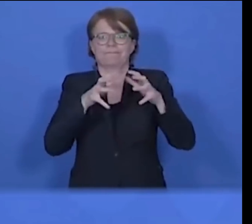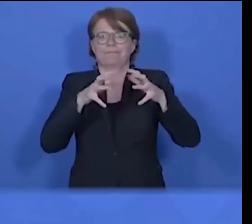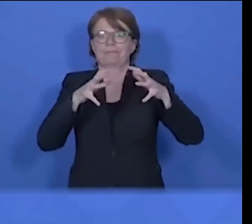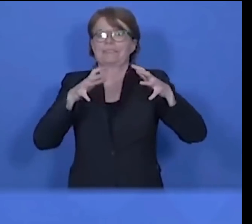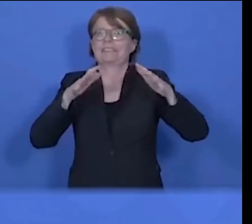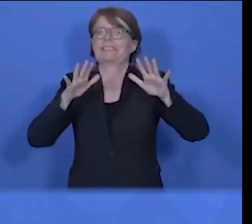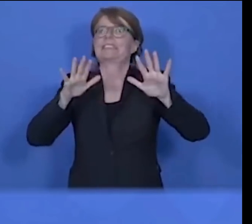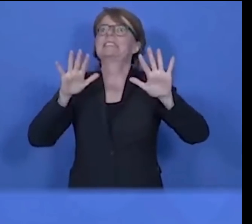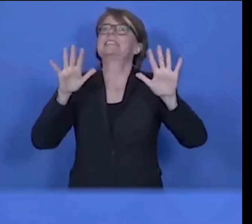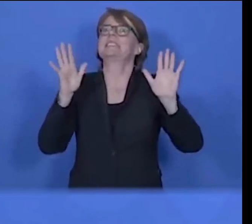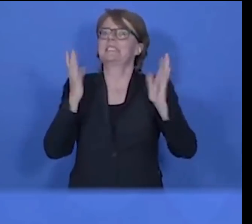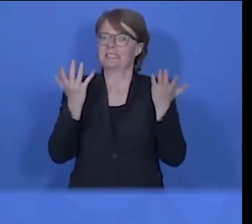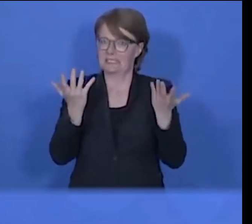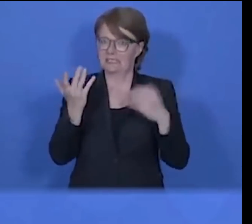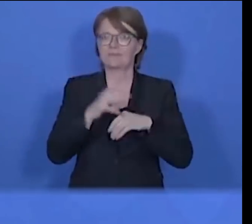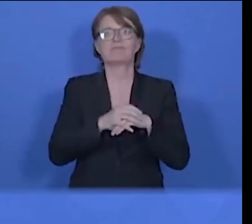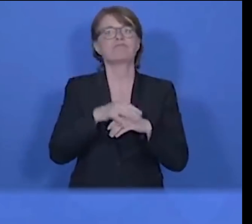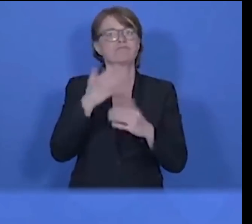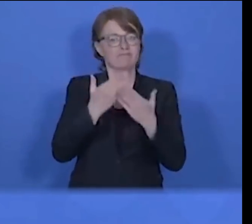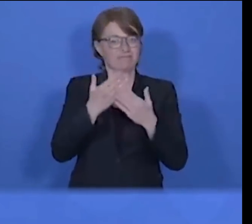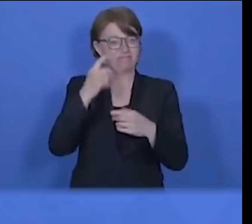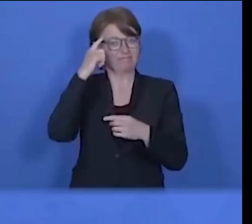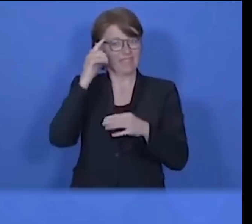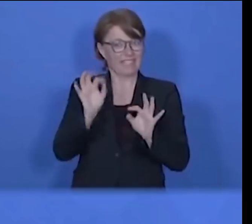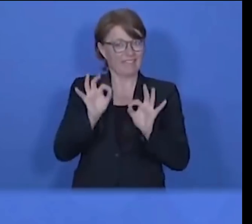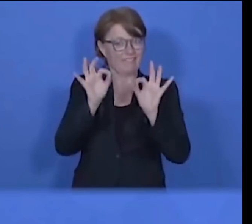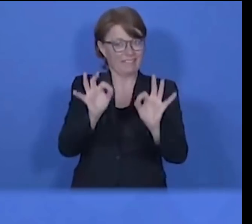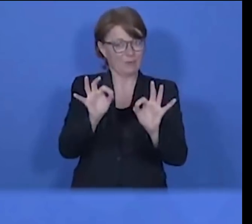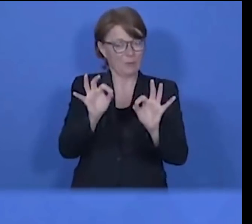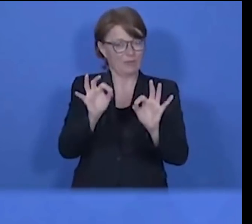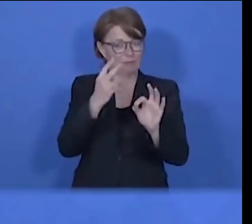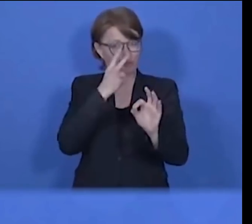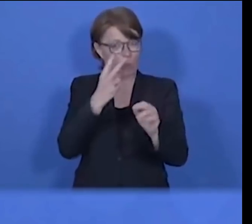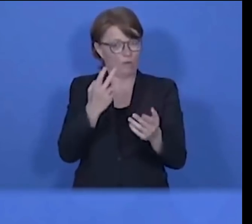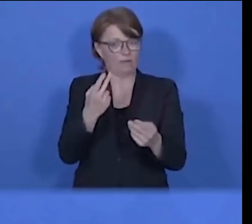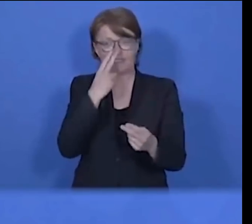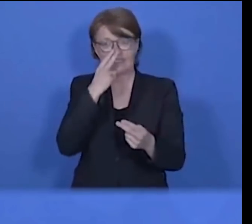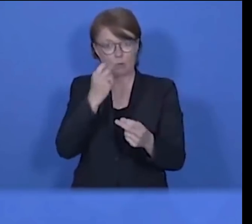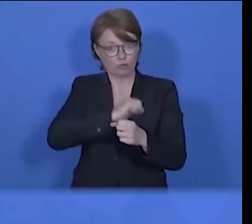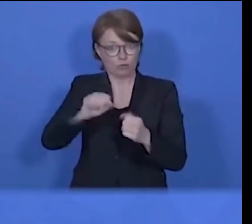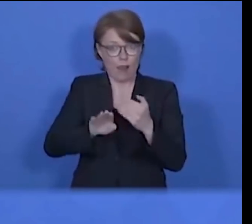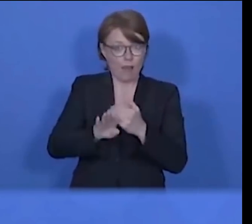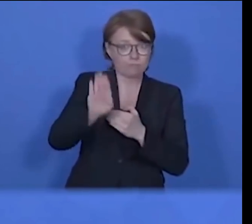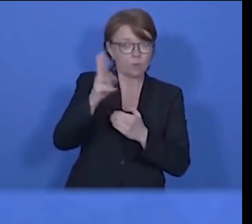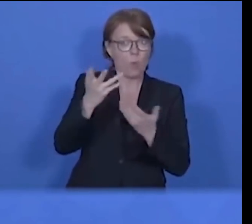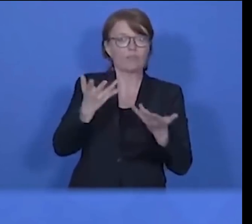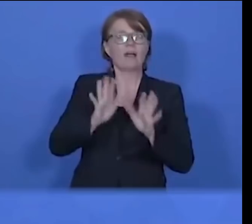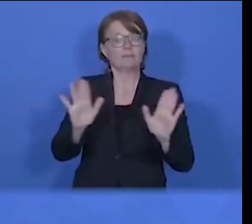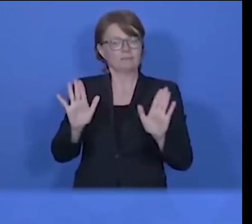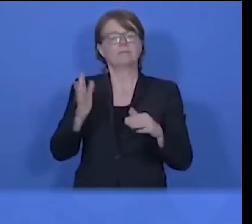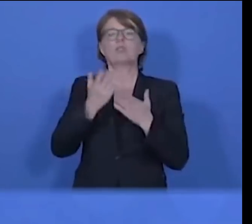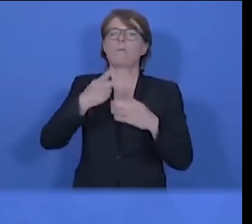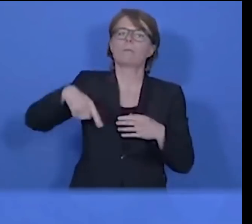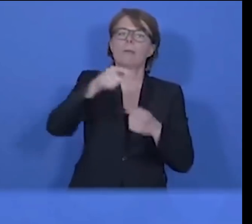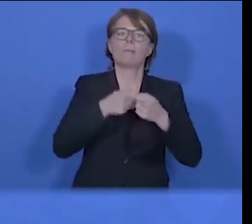die notwendigen Auswirkungen auf mögliche Neuinfektionen ständig im Blick behalten. und ich glaube, da sind sich Bund und Länder